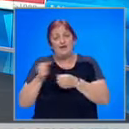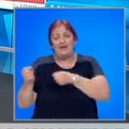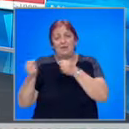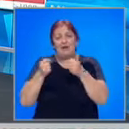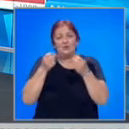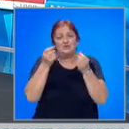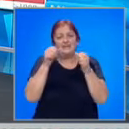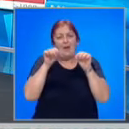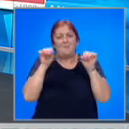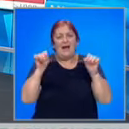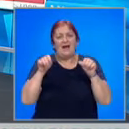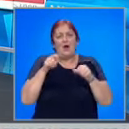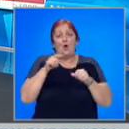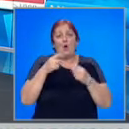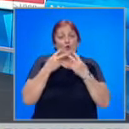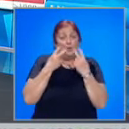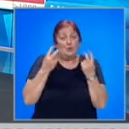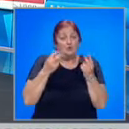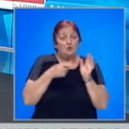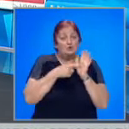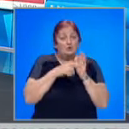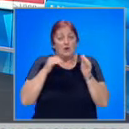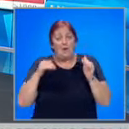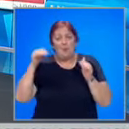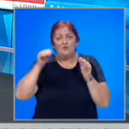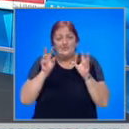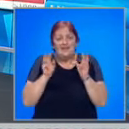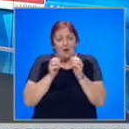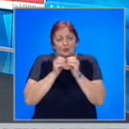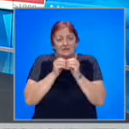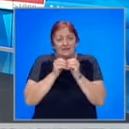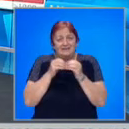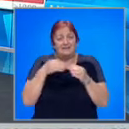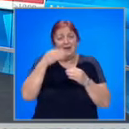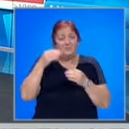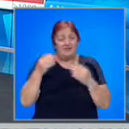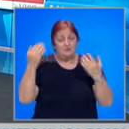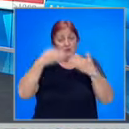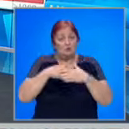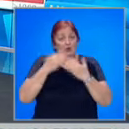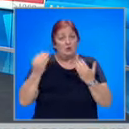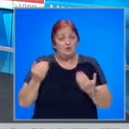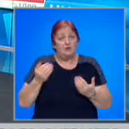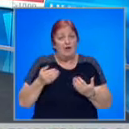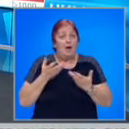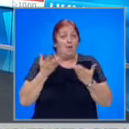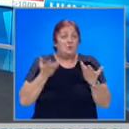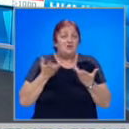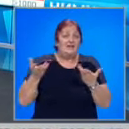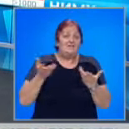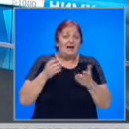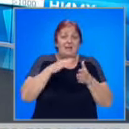продължава и преноса на сахарски прах. Като прогнозите сочат за повишена концентрация през следващото денонощие